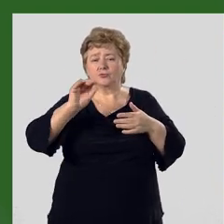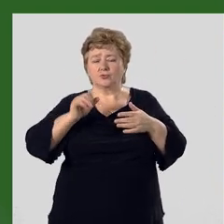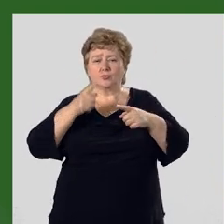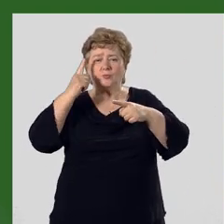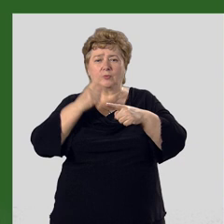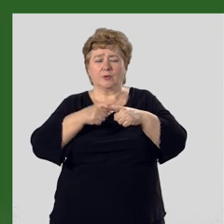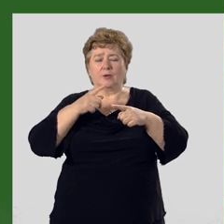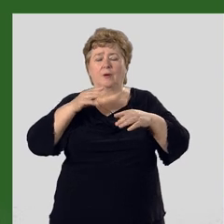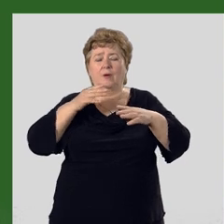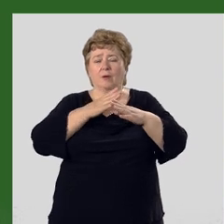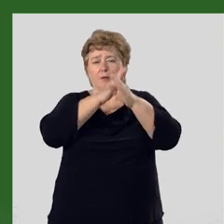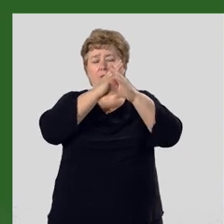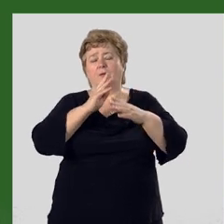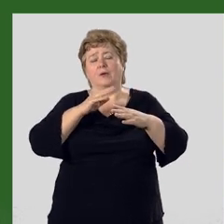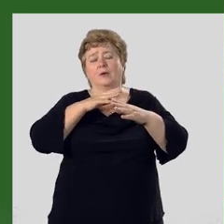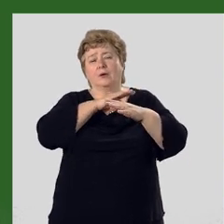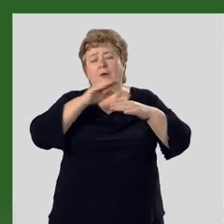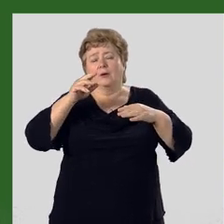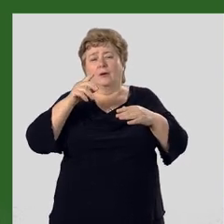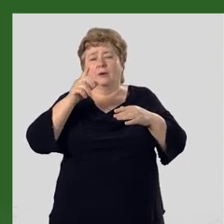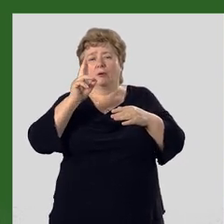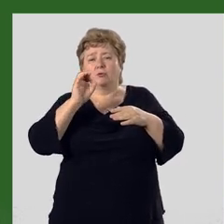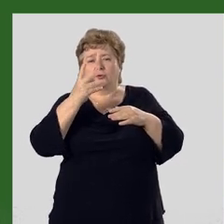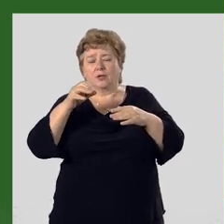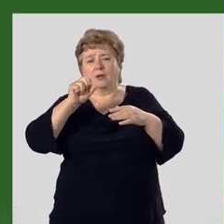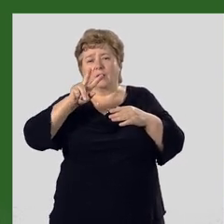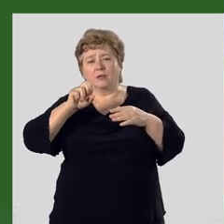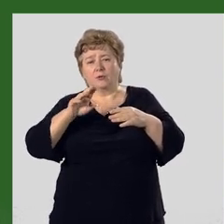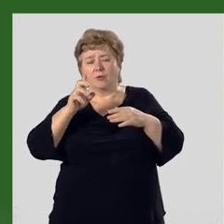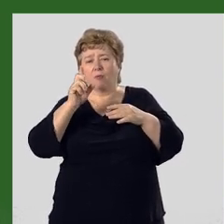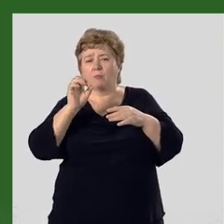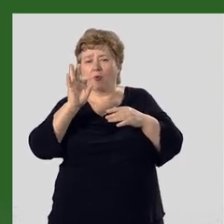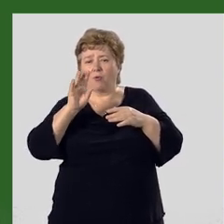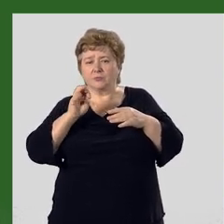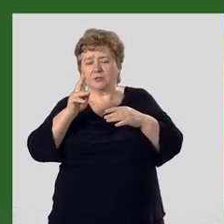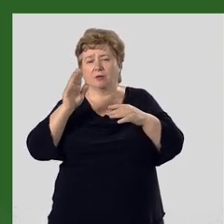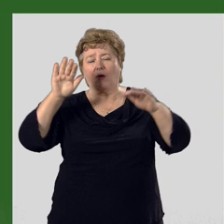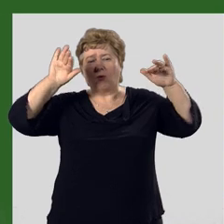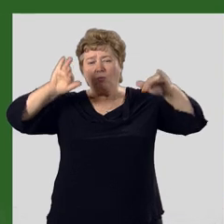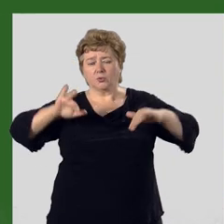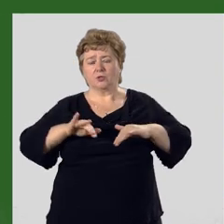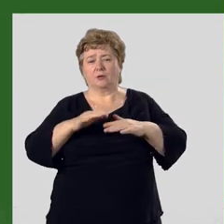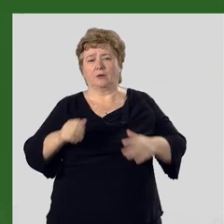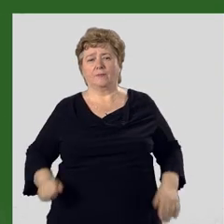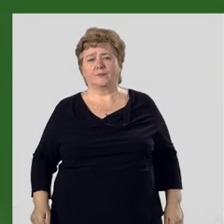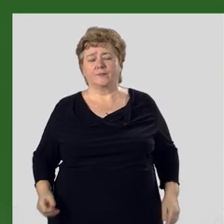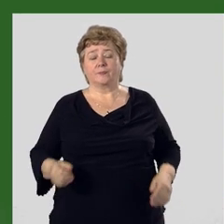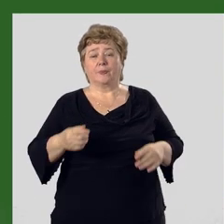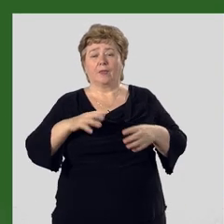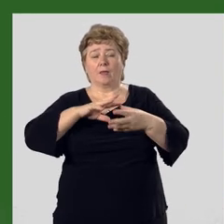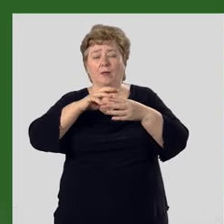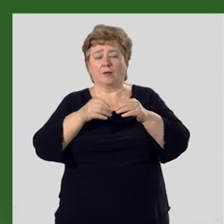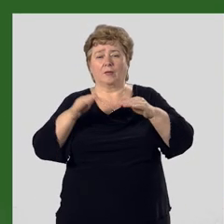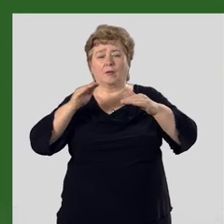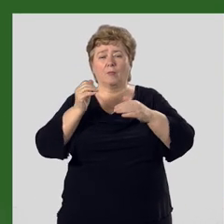пересекает хребет Кунгей-Алату, образовало Бомское ущелье. При этом